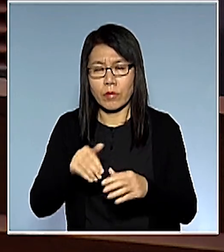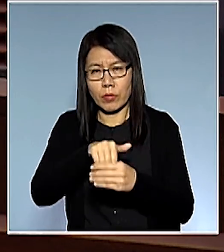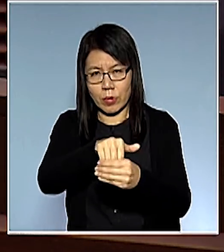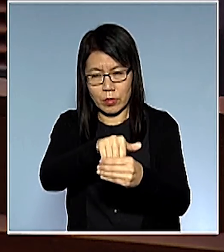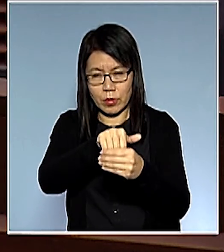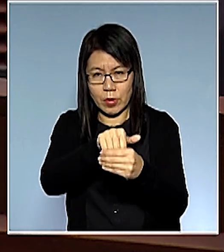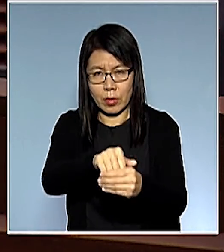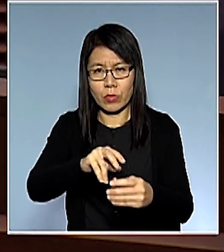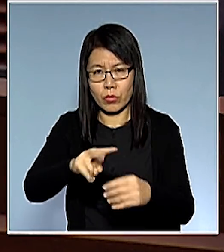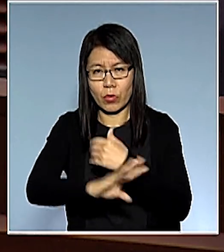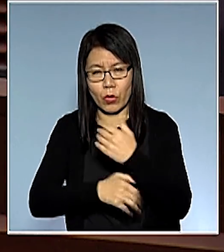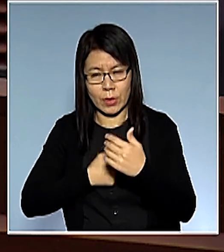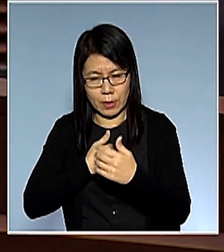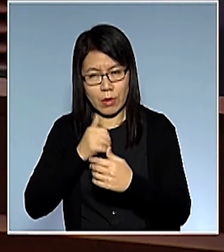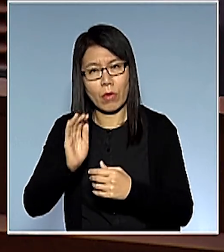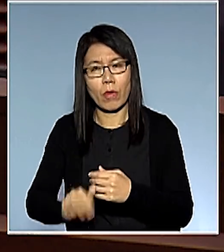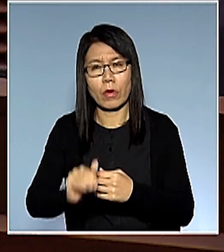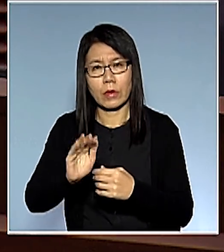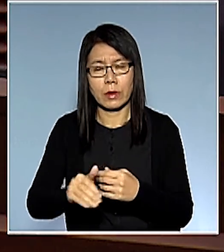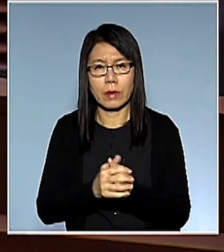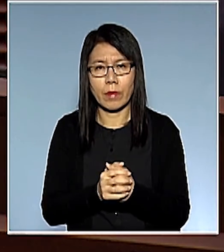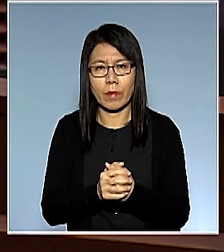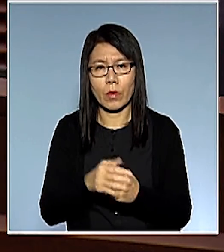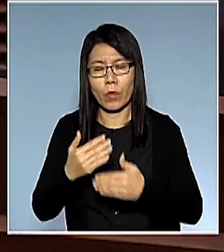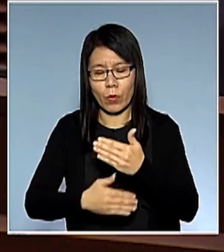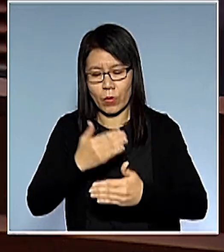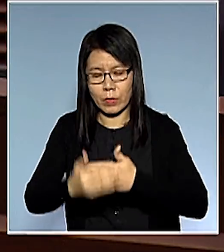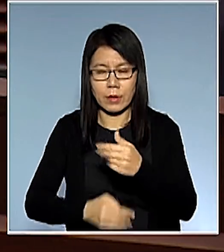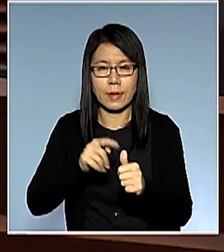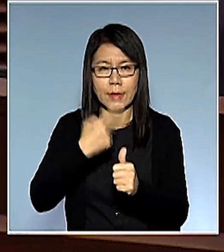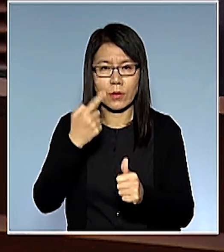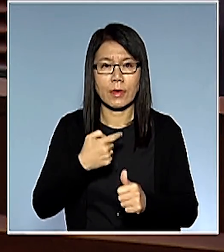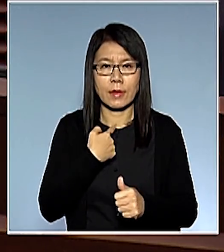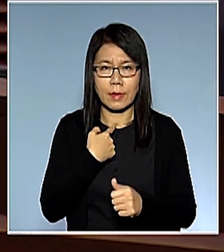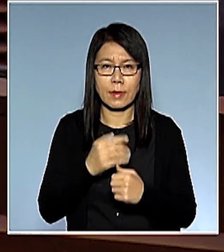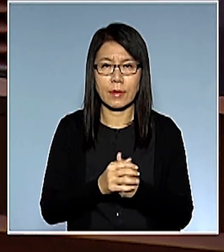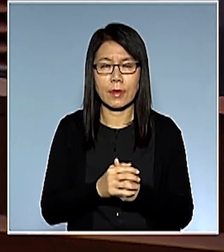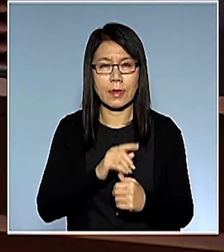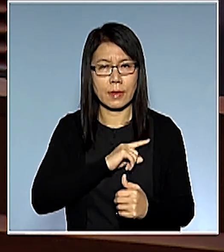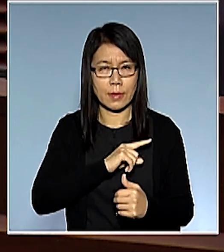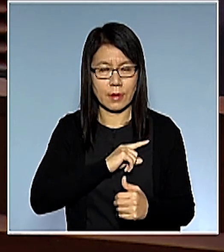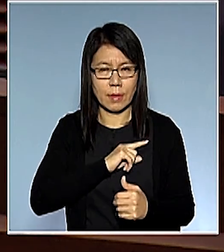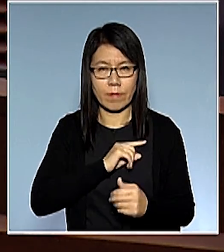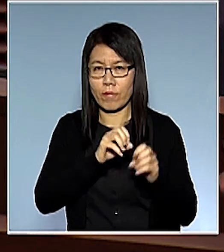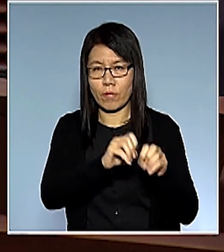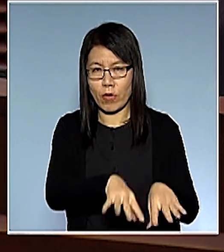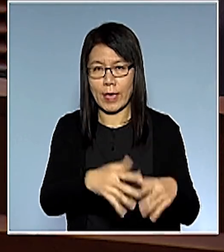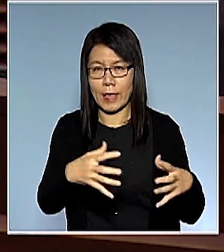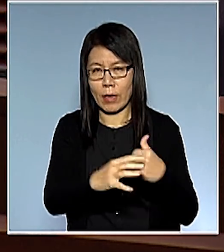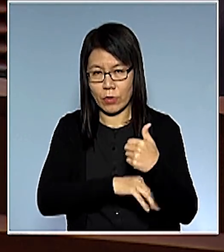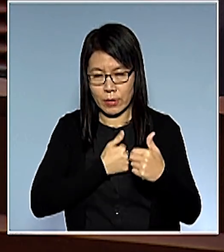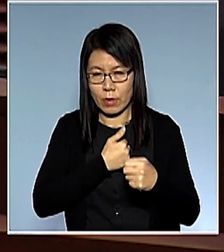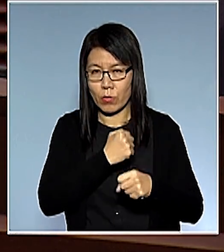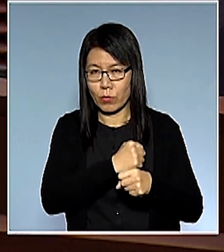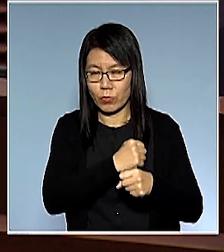律師了但是當然這個過程首先要再補充自己就是自己不做大律師了也不是貶